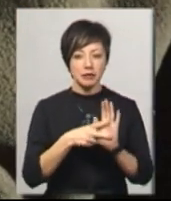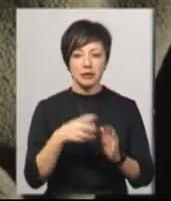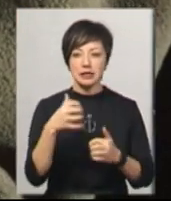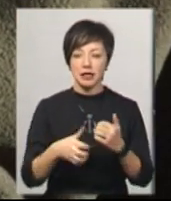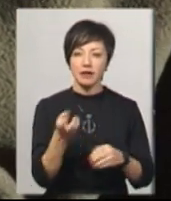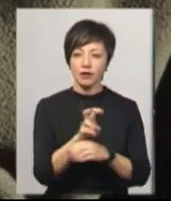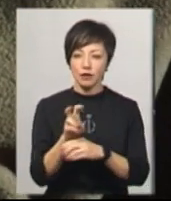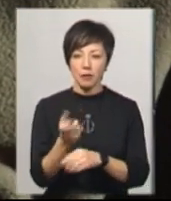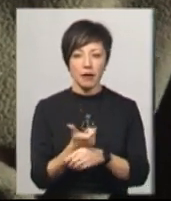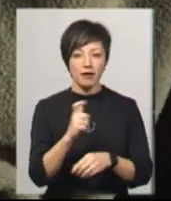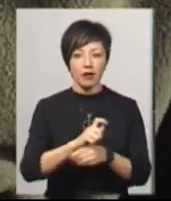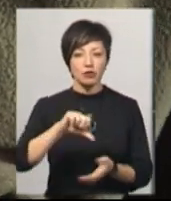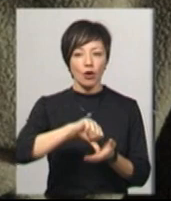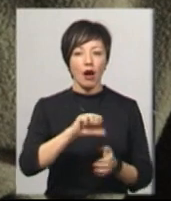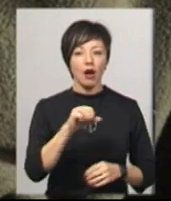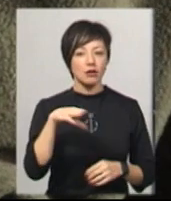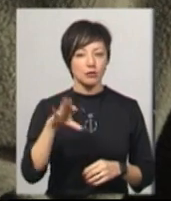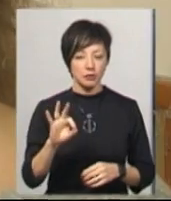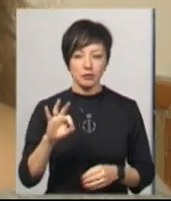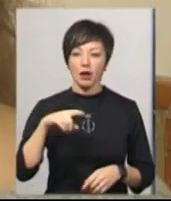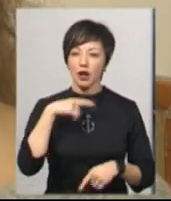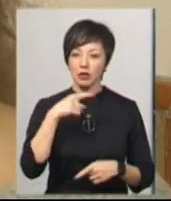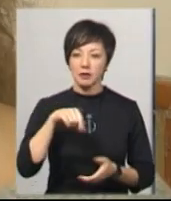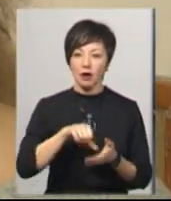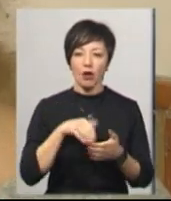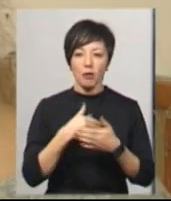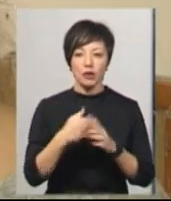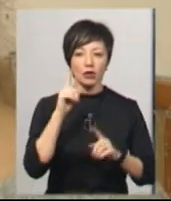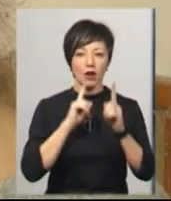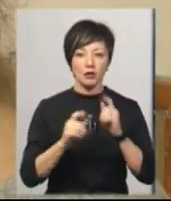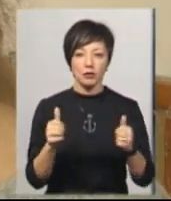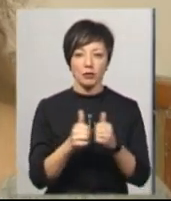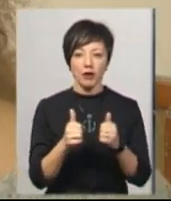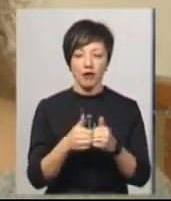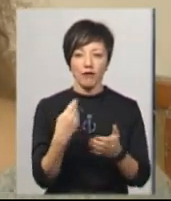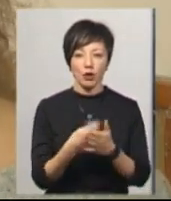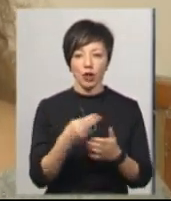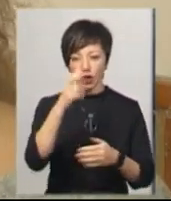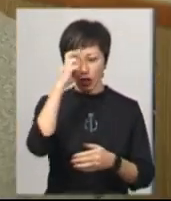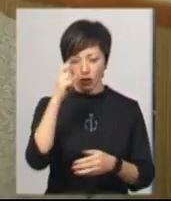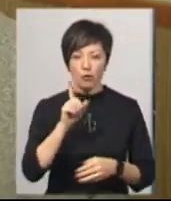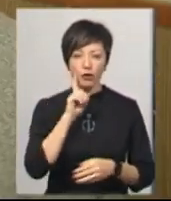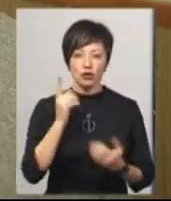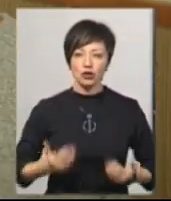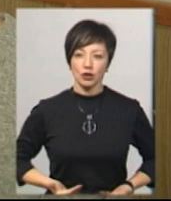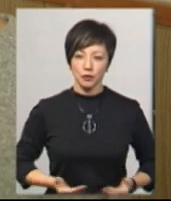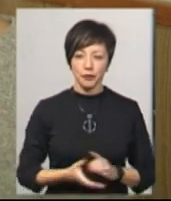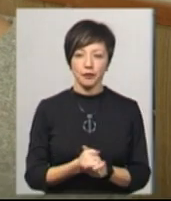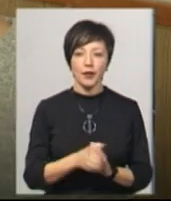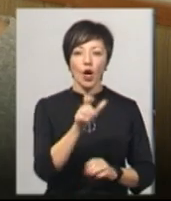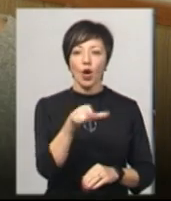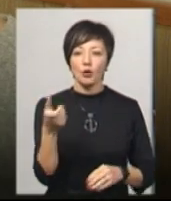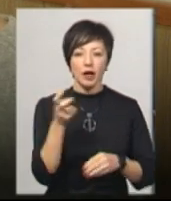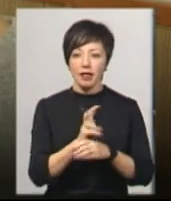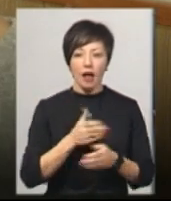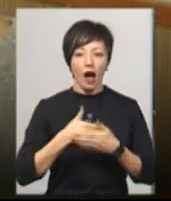відвідувачів переважно атовці, каже представниця громадської ради при фонді Держмолоджитла Олена Покотило. Люди йдуть не так